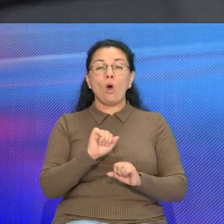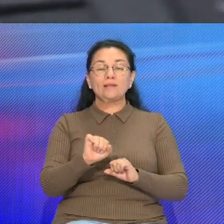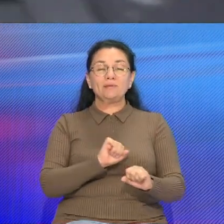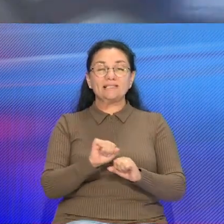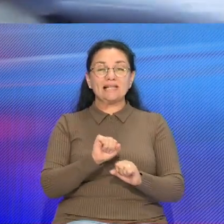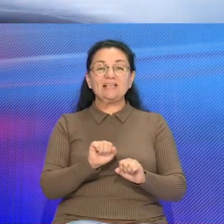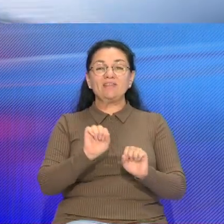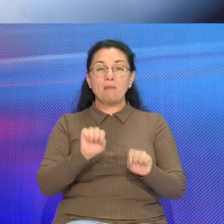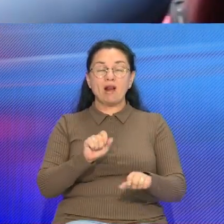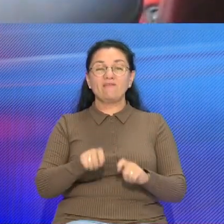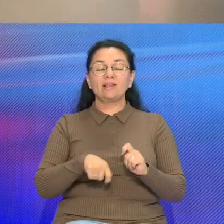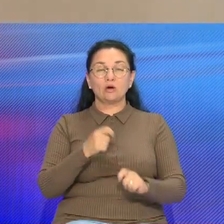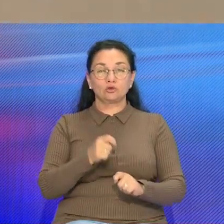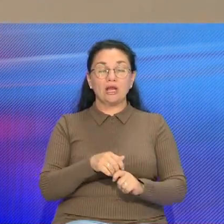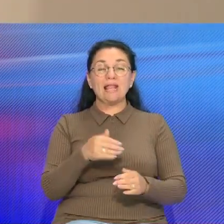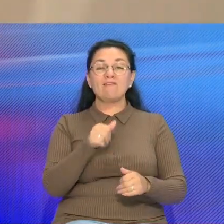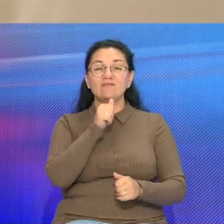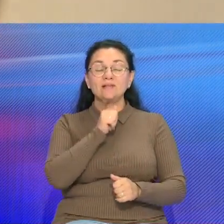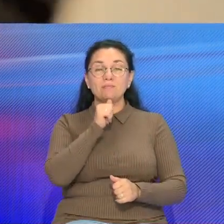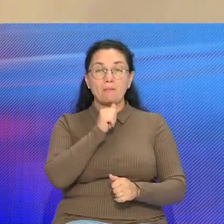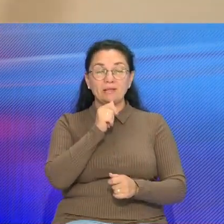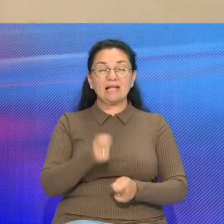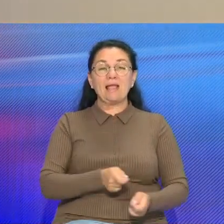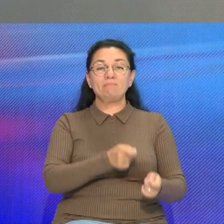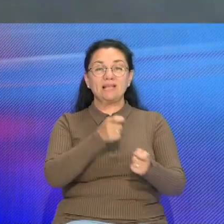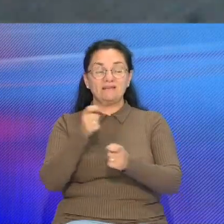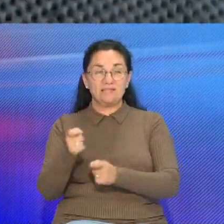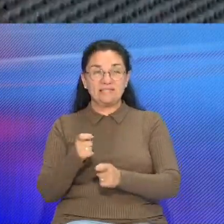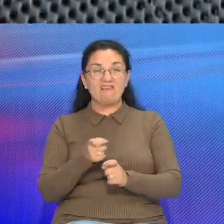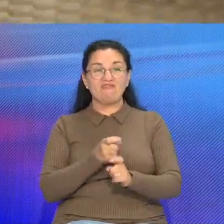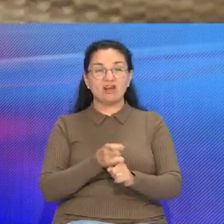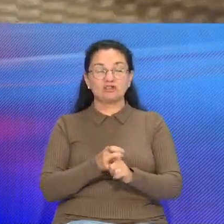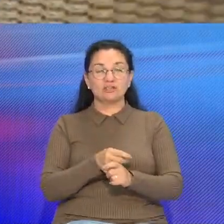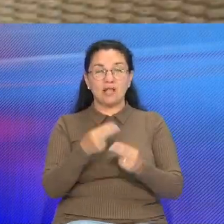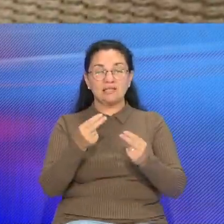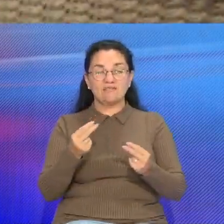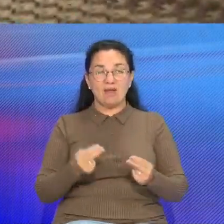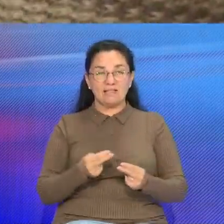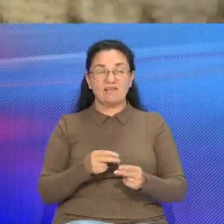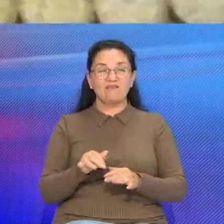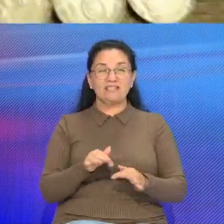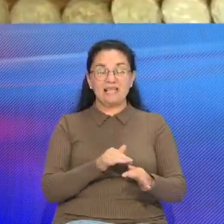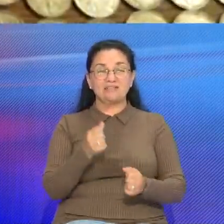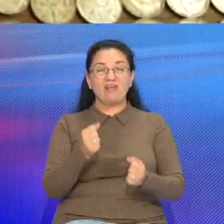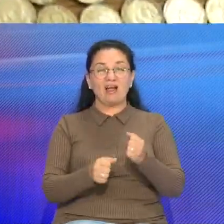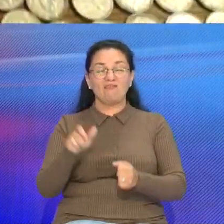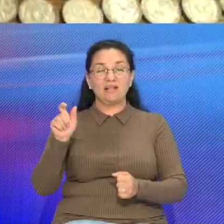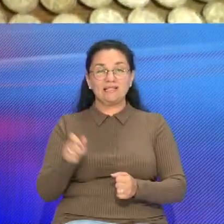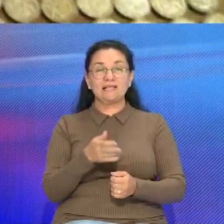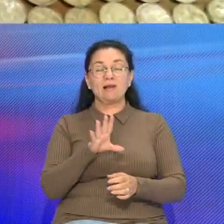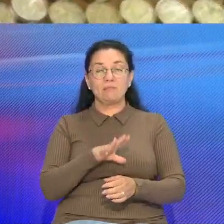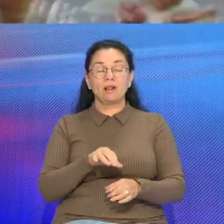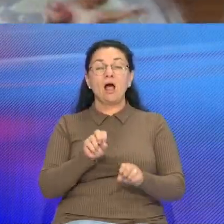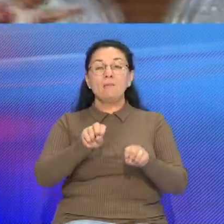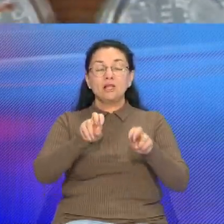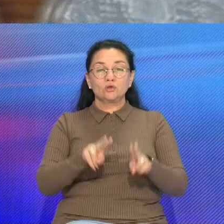Республики Беларусь В связи с попыткой перемещения монет с изображением фашистской свастики В действиях водителя усматриваются признаки преступлений По